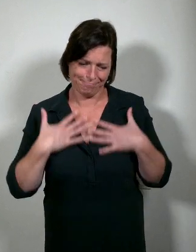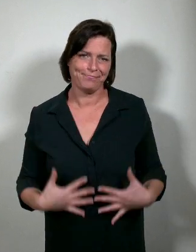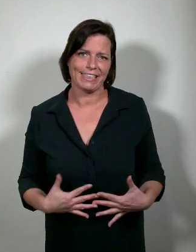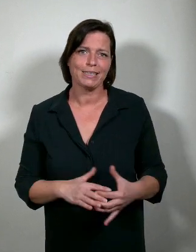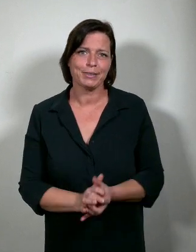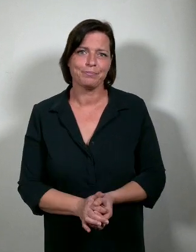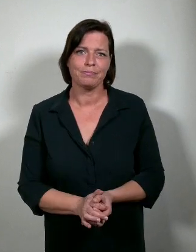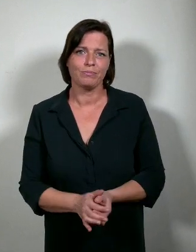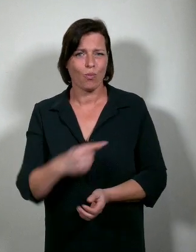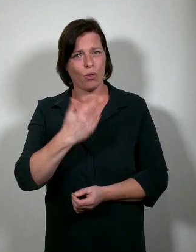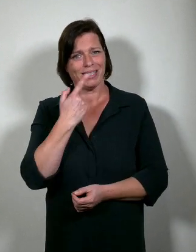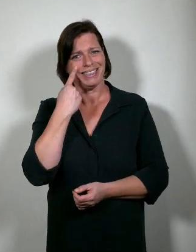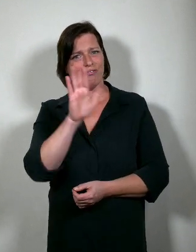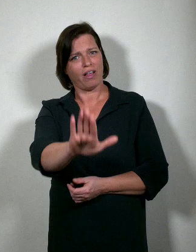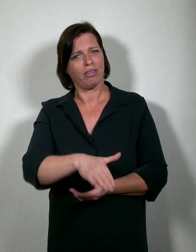We willen jullie zien.